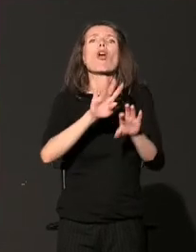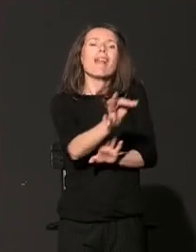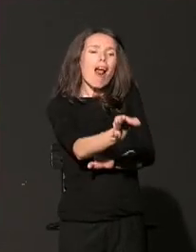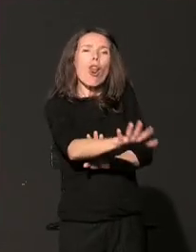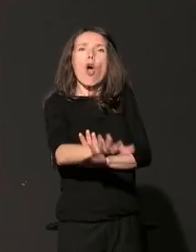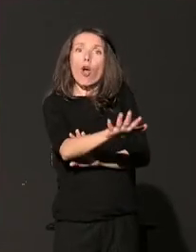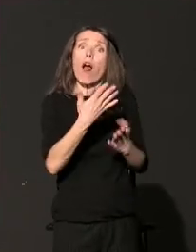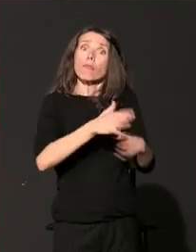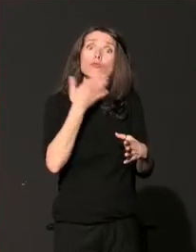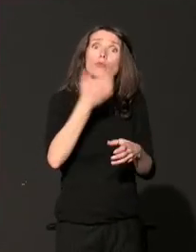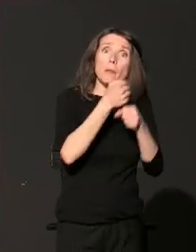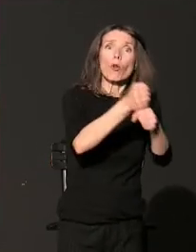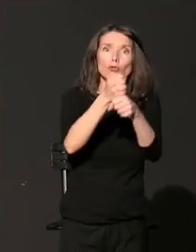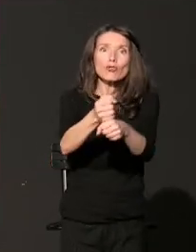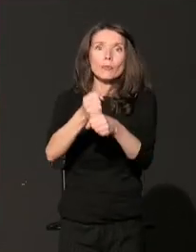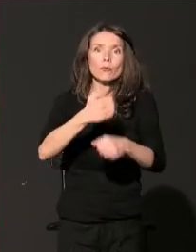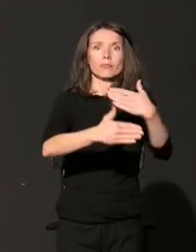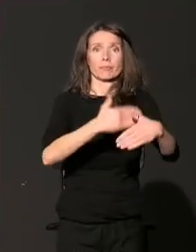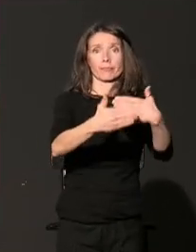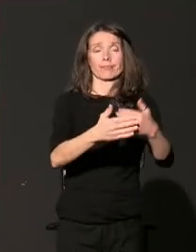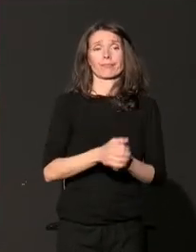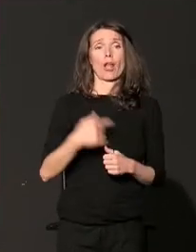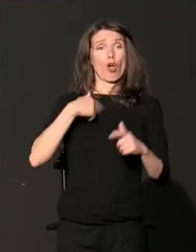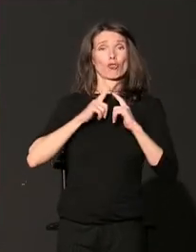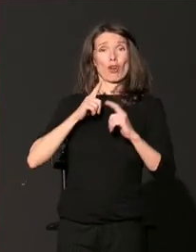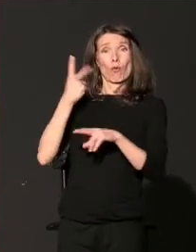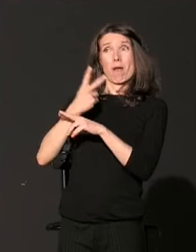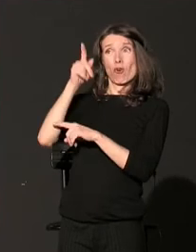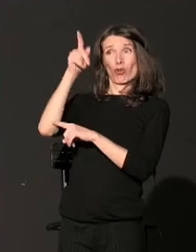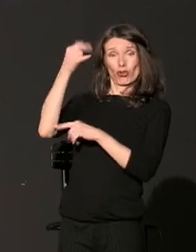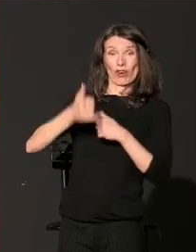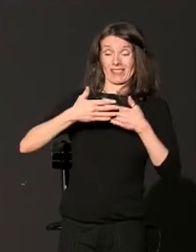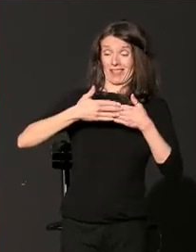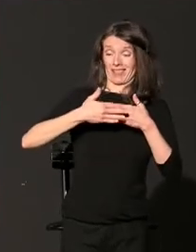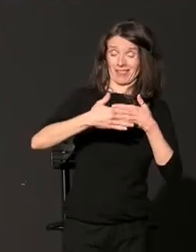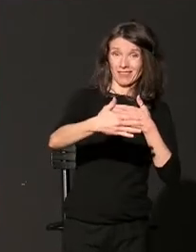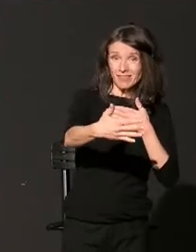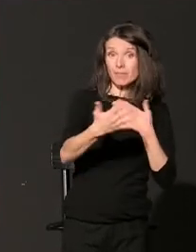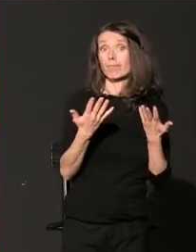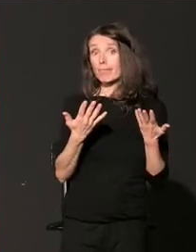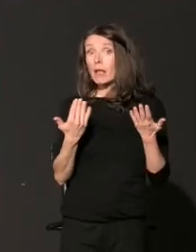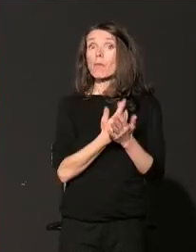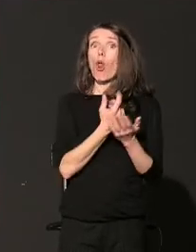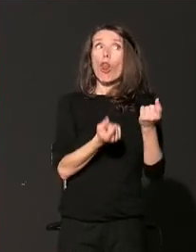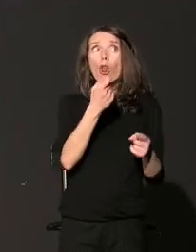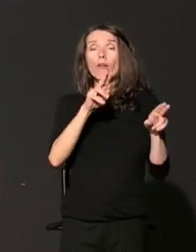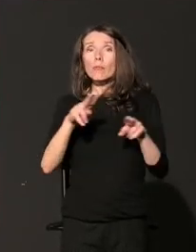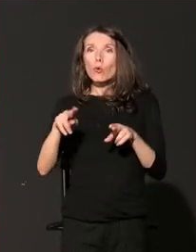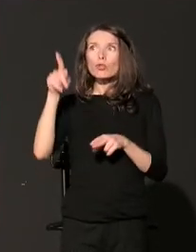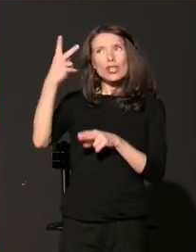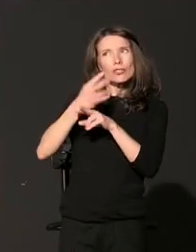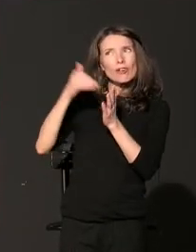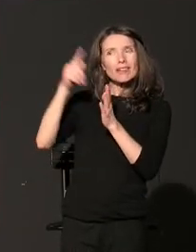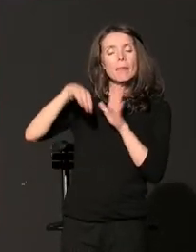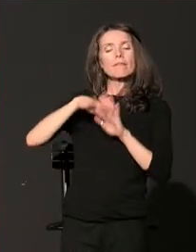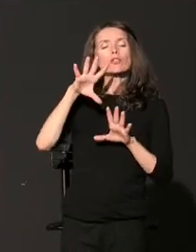Od države očekujemo da u narednom periodu, periodu novih mogućnosti, sa većim razumevanjem, prepoznaje potencijale davanja za